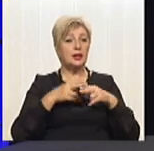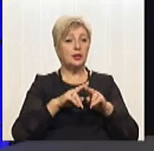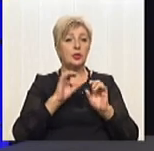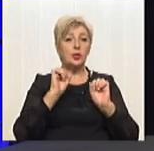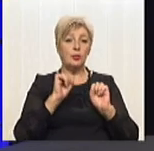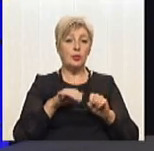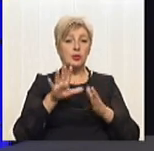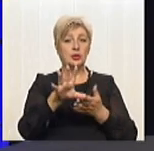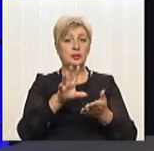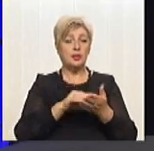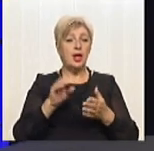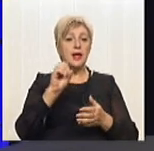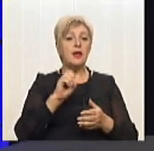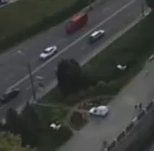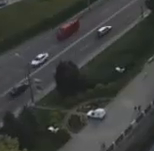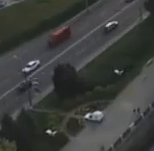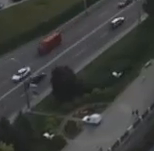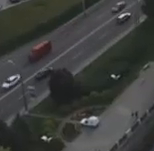можна перейняти в Європи.